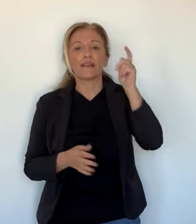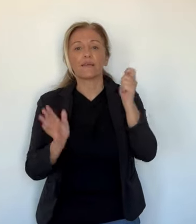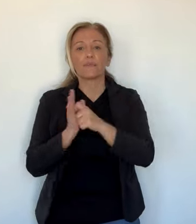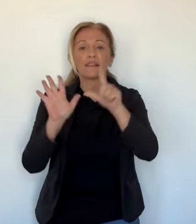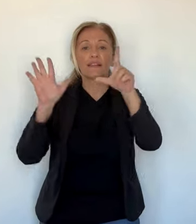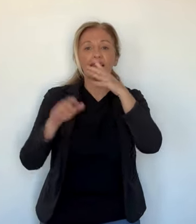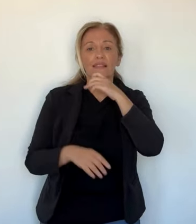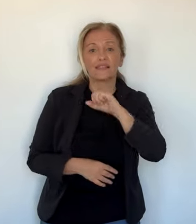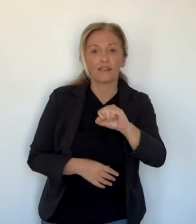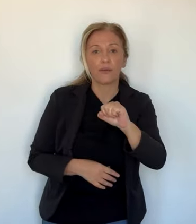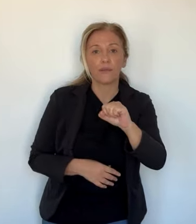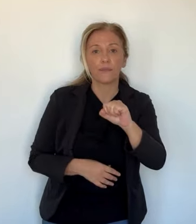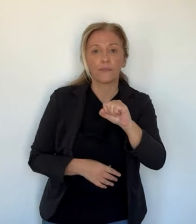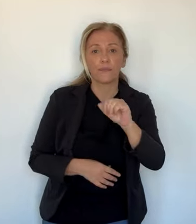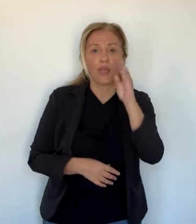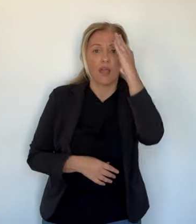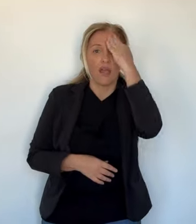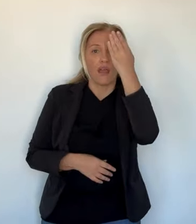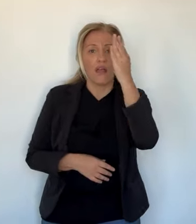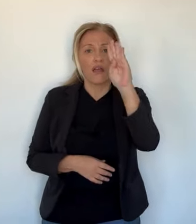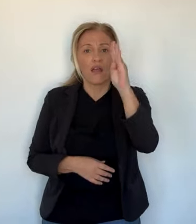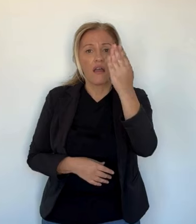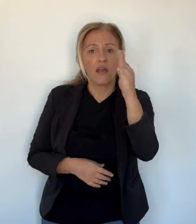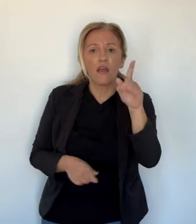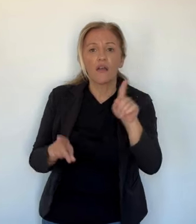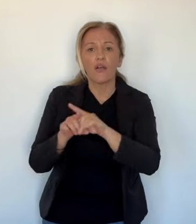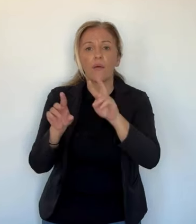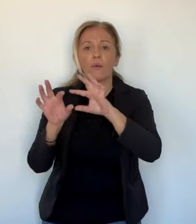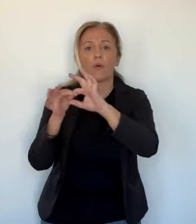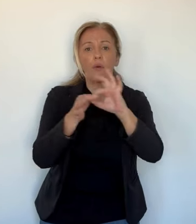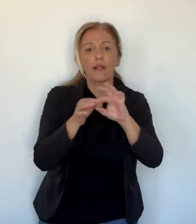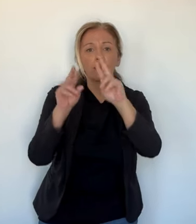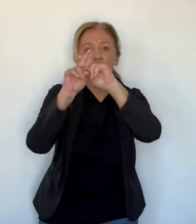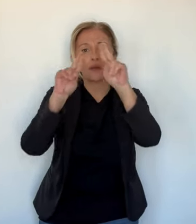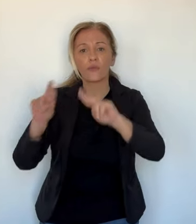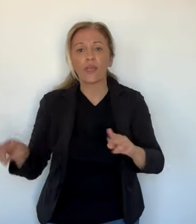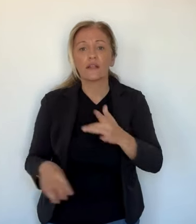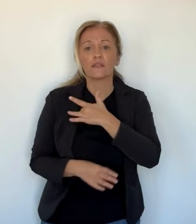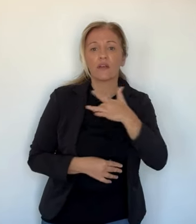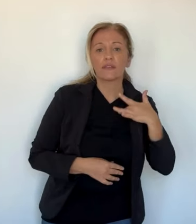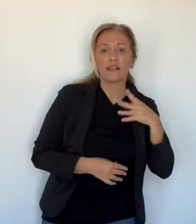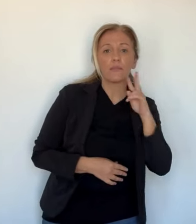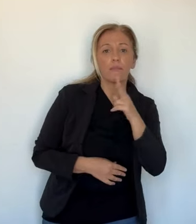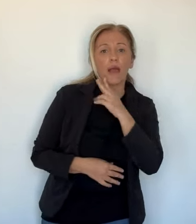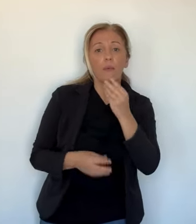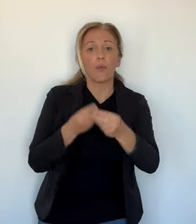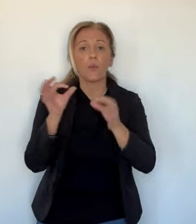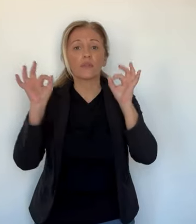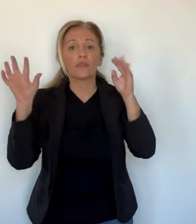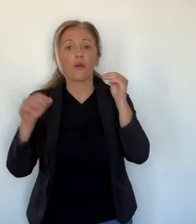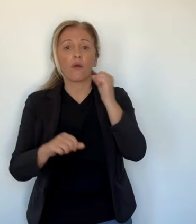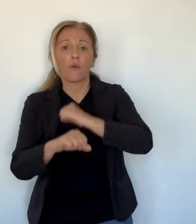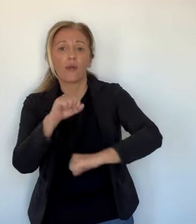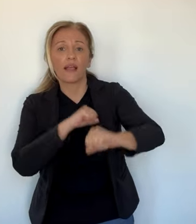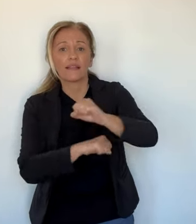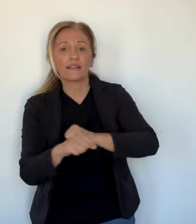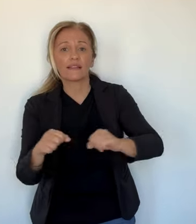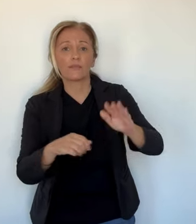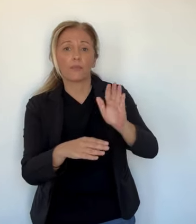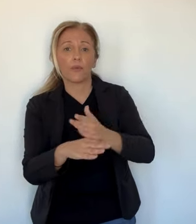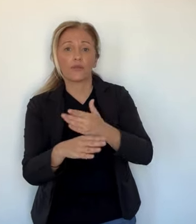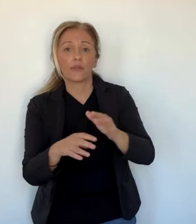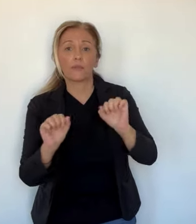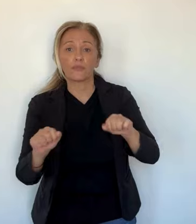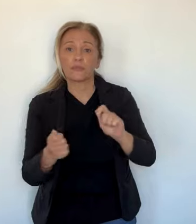donner la raison. Diplomatie, santé du Saint-Père, délai d'organisation, nombreux sont les aléas qui pourraient contrarier ou